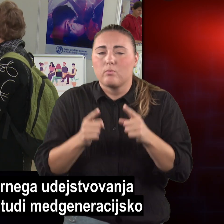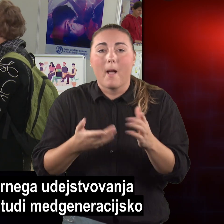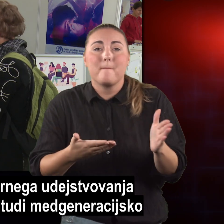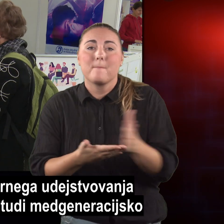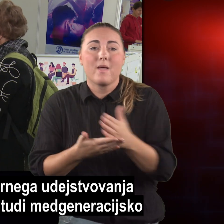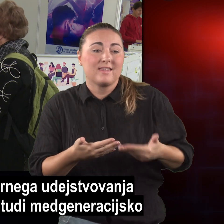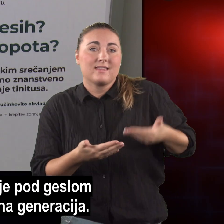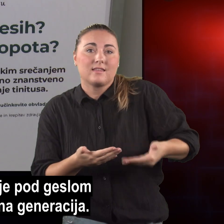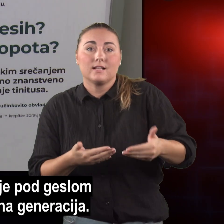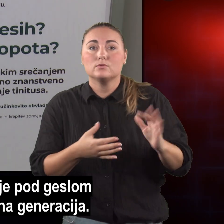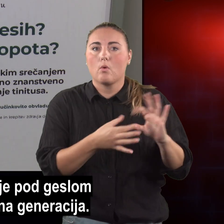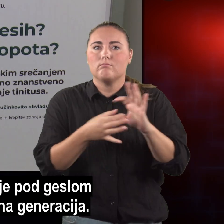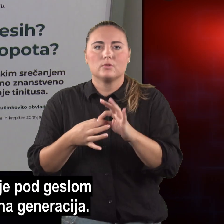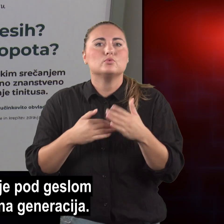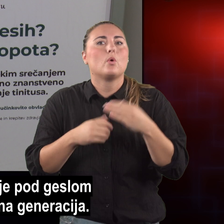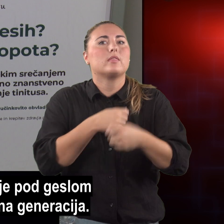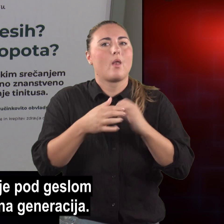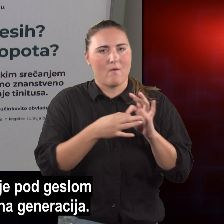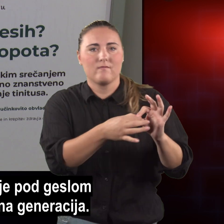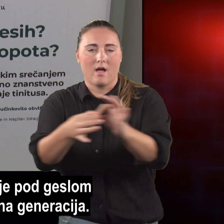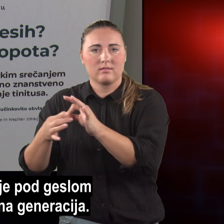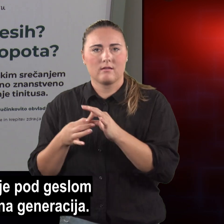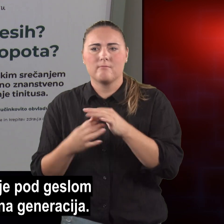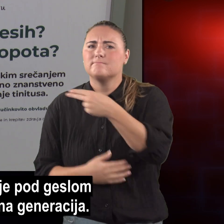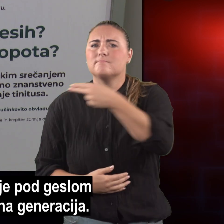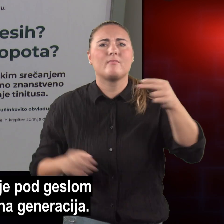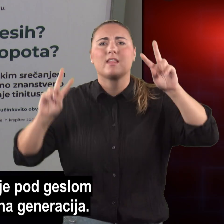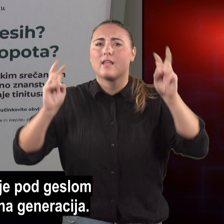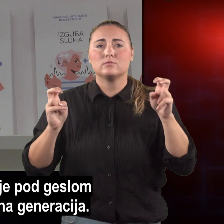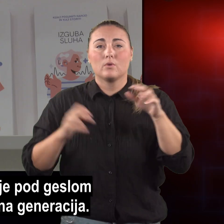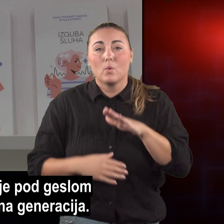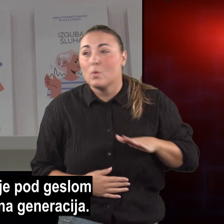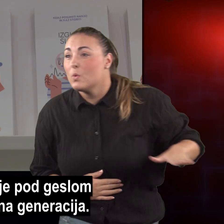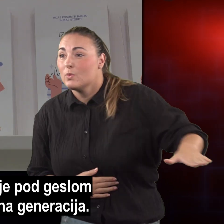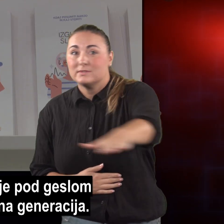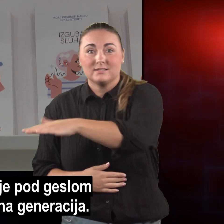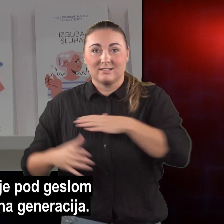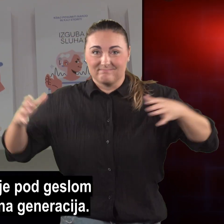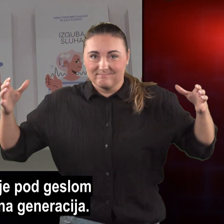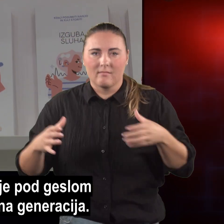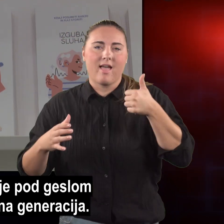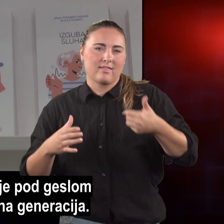tudi medgeneracijsko sodelovanje pod geslom Vsi smo ena generacija.